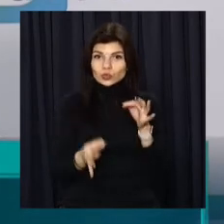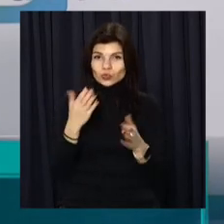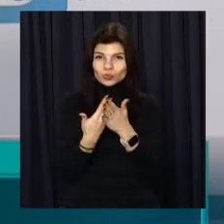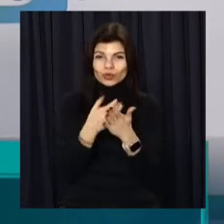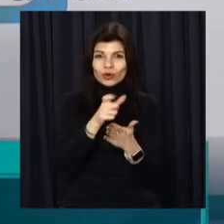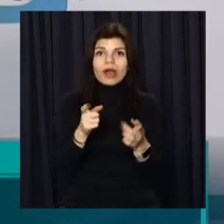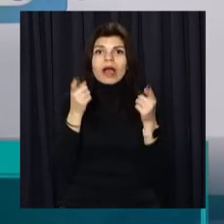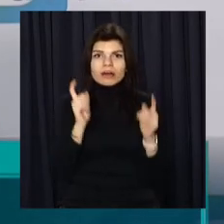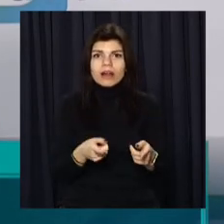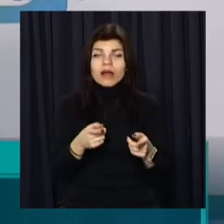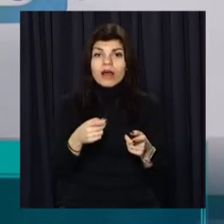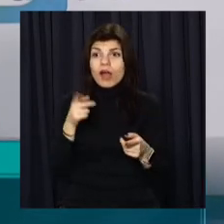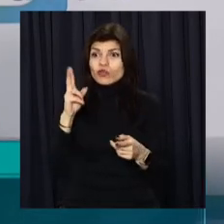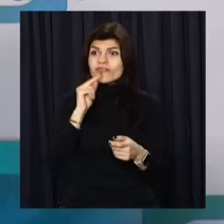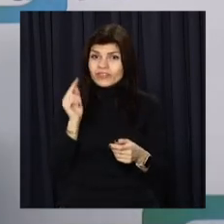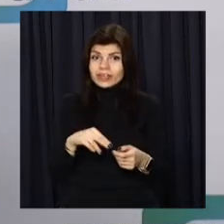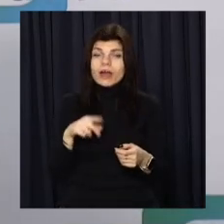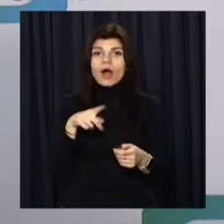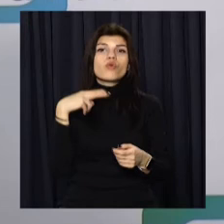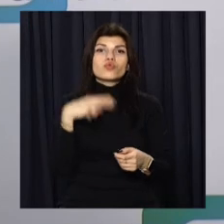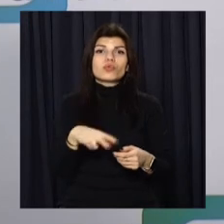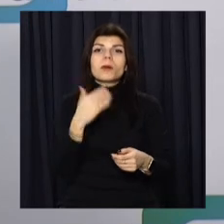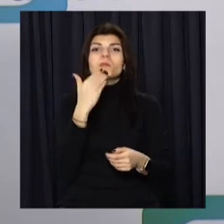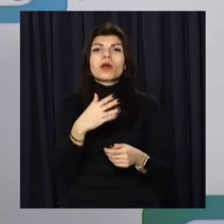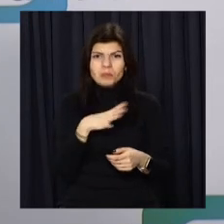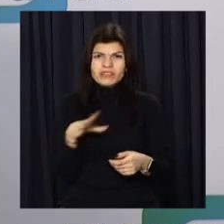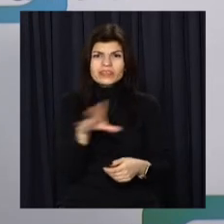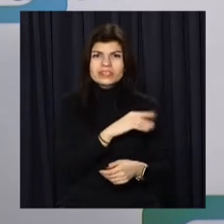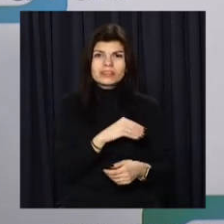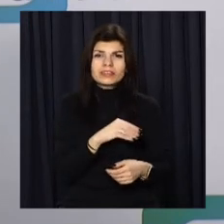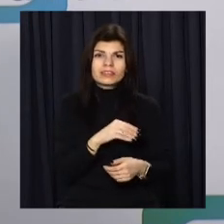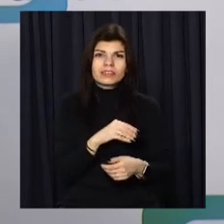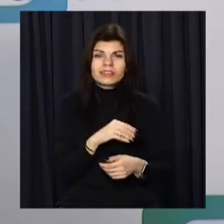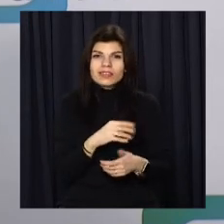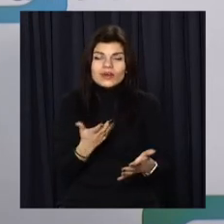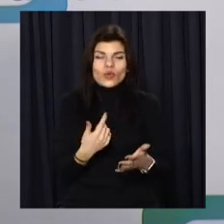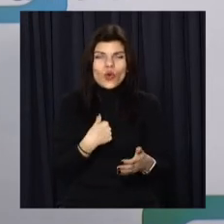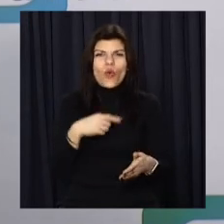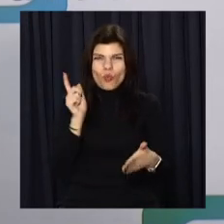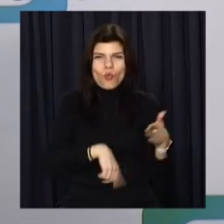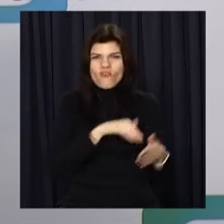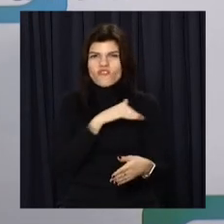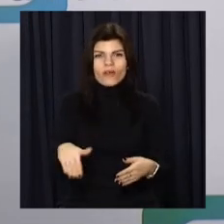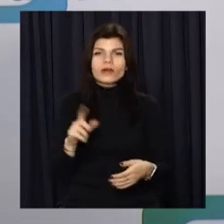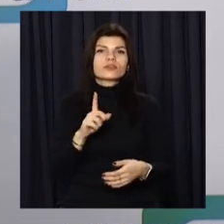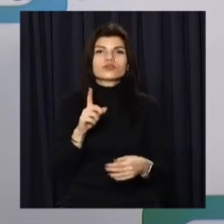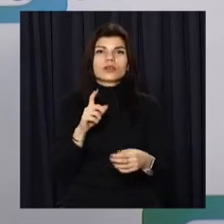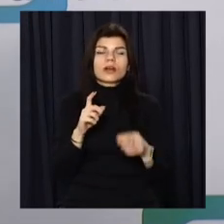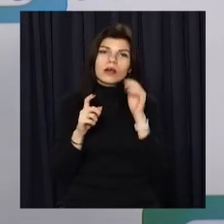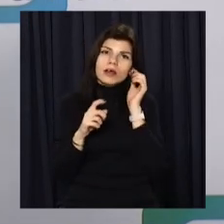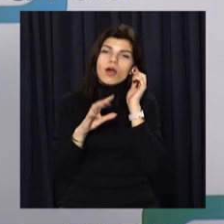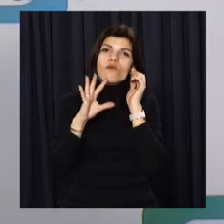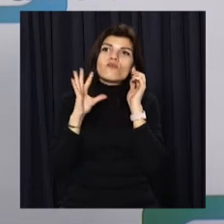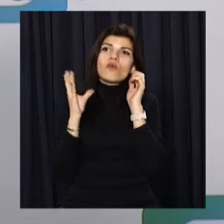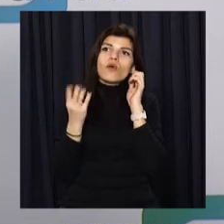реально відбували наказання в містах лишення свободи? Я уверен, що він по сравненню з общим